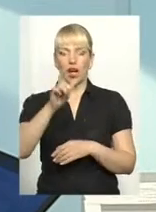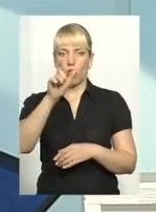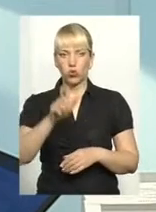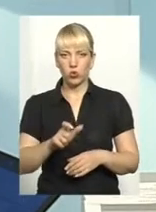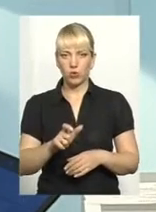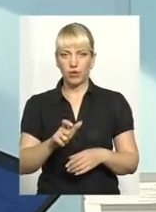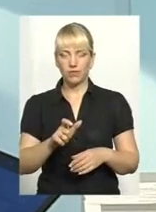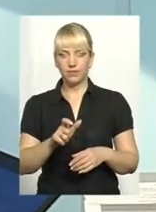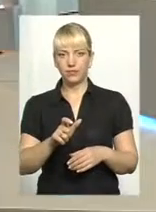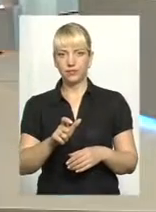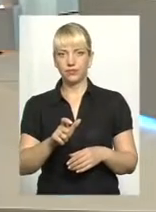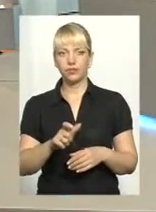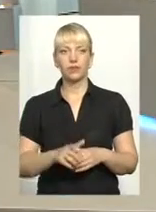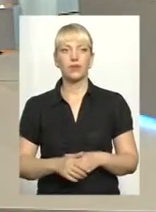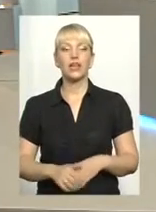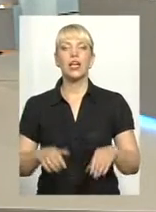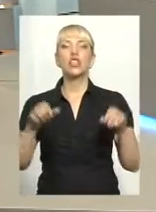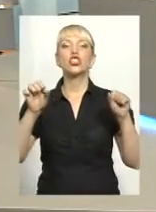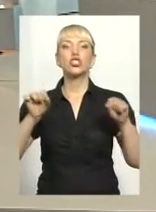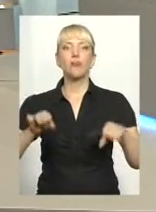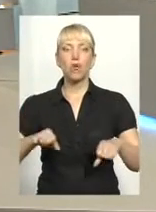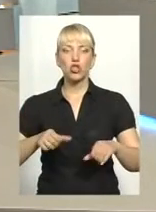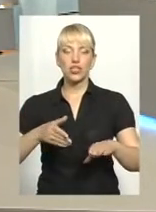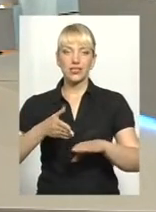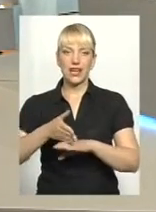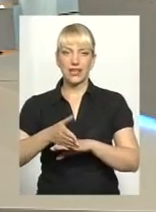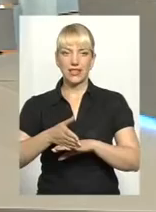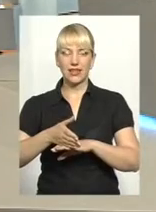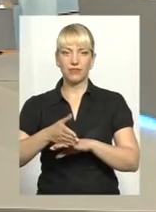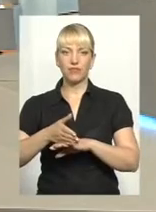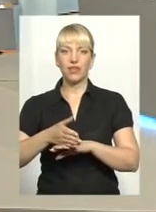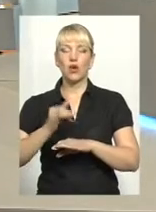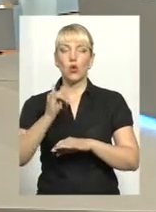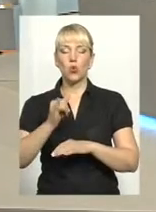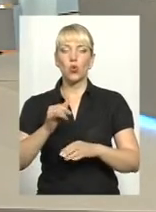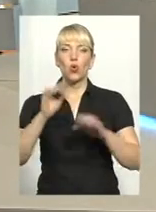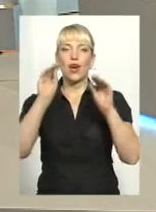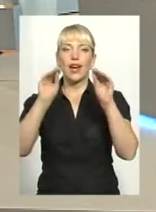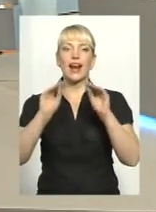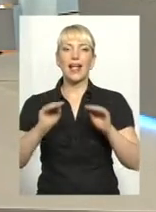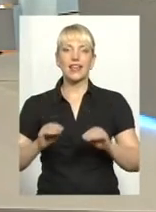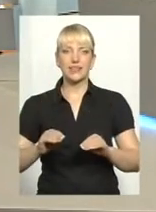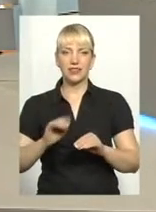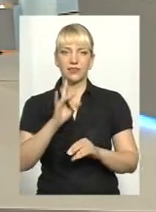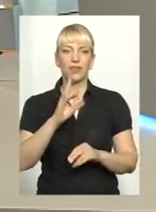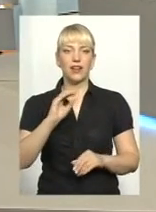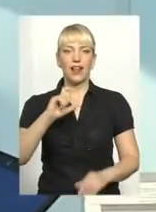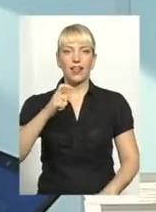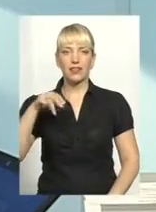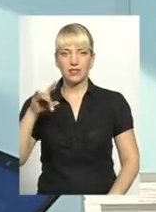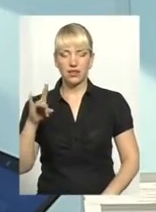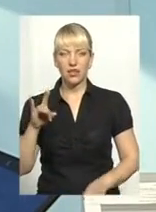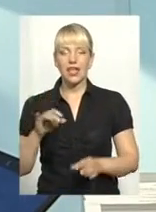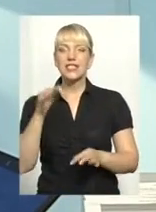зможе зайти в відповідний реєстр цілодобово і